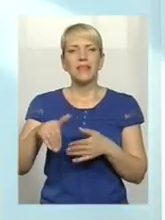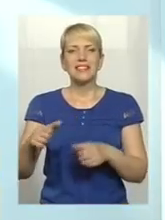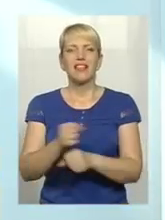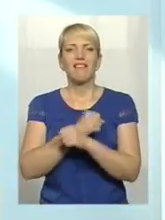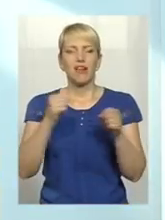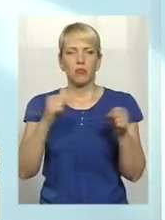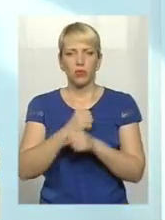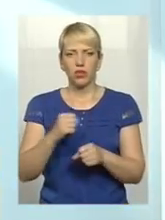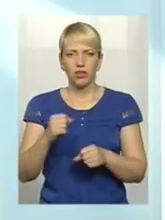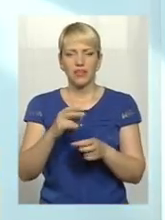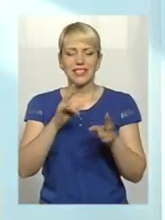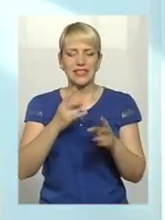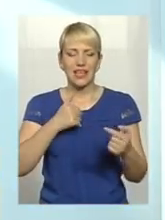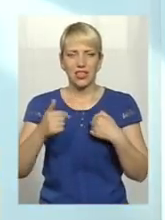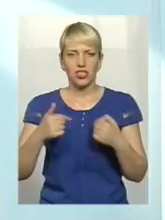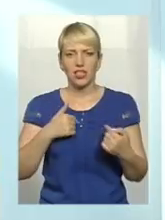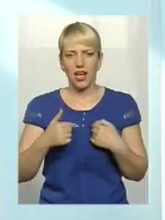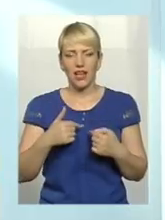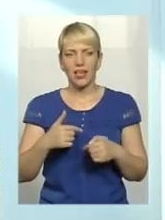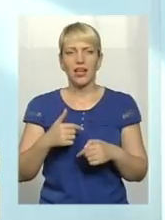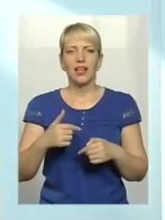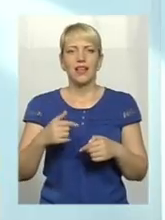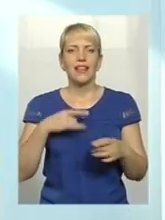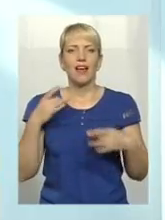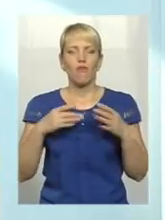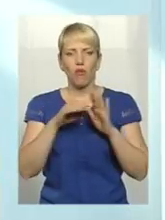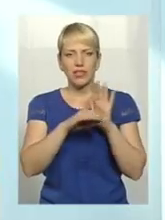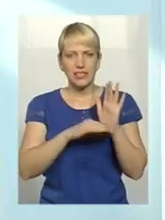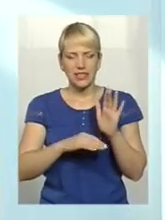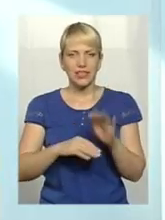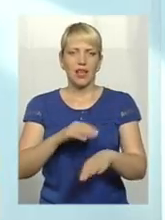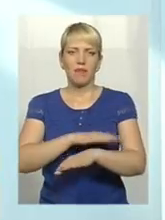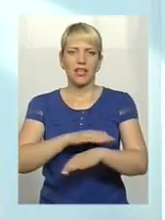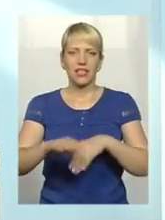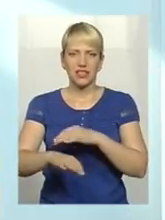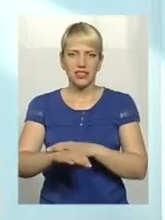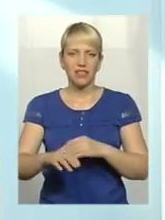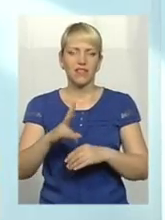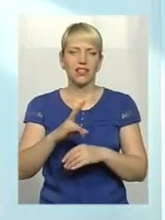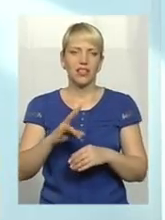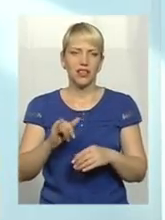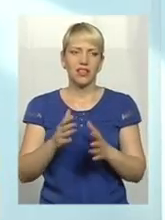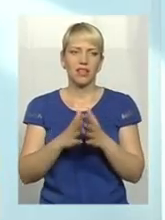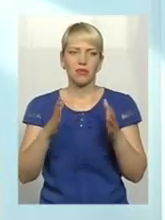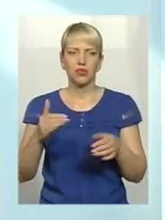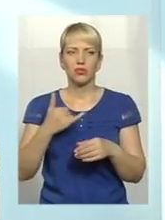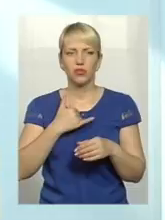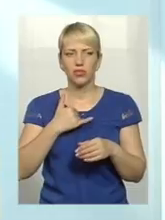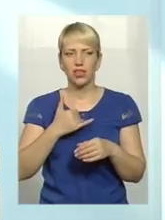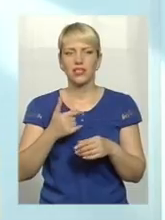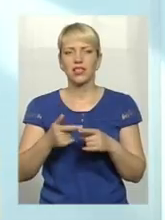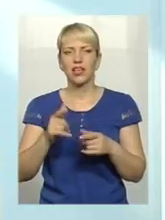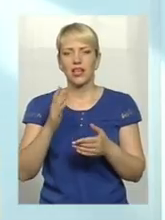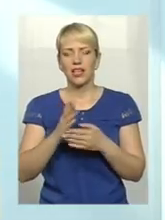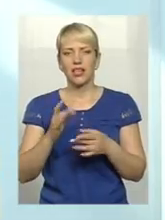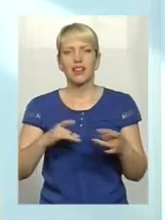кінцівки, ну, опорно-руховий апарат, Тому, ну, якби, найбільше в нас заповнене неврологічне